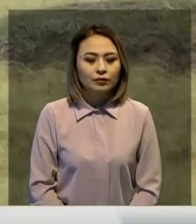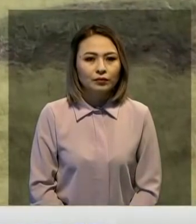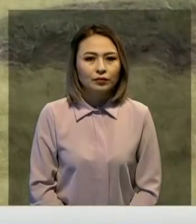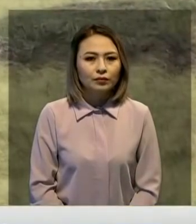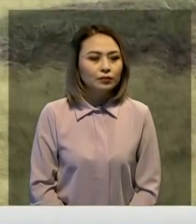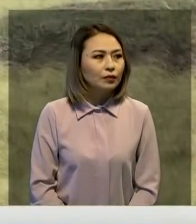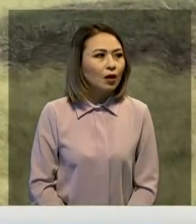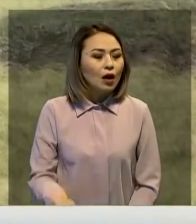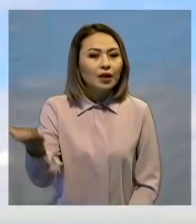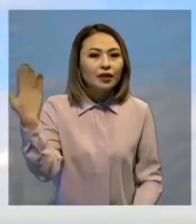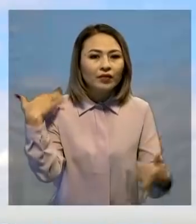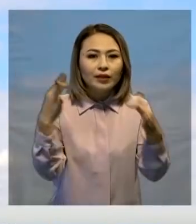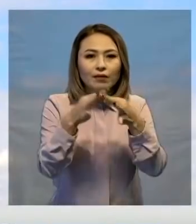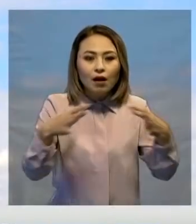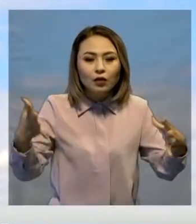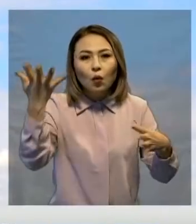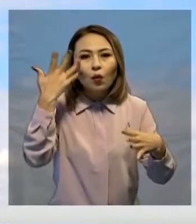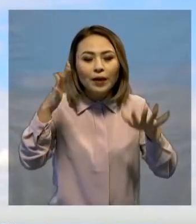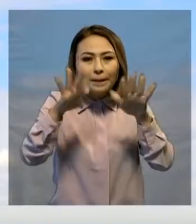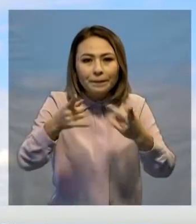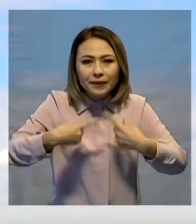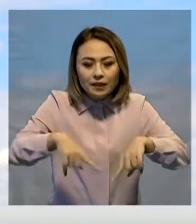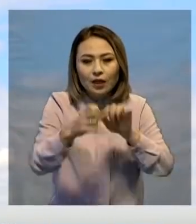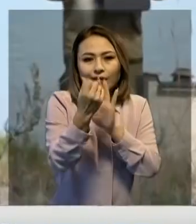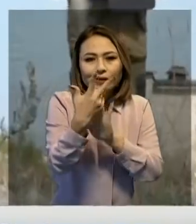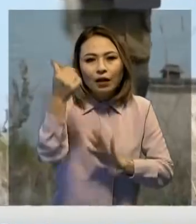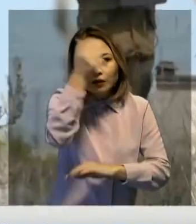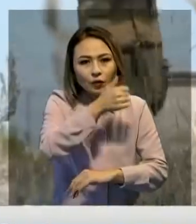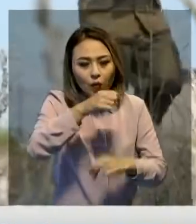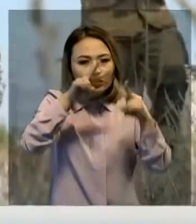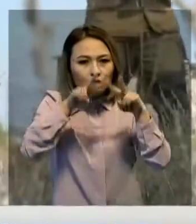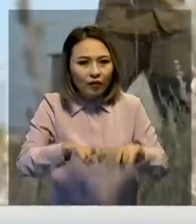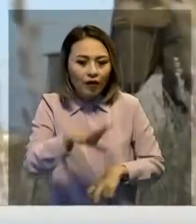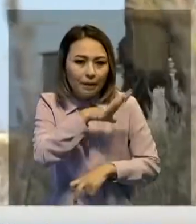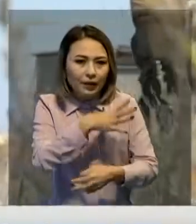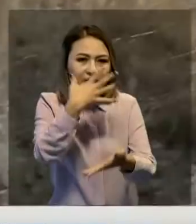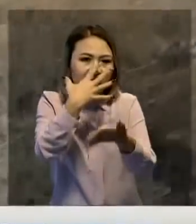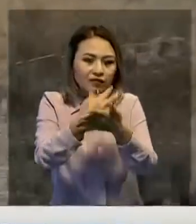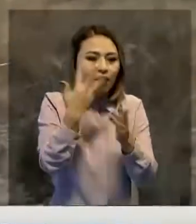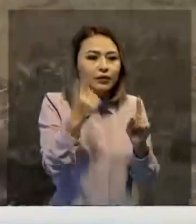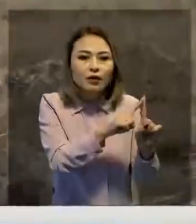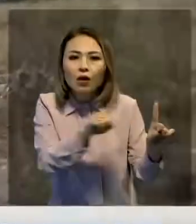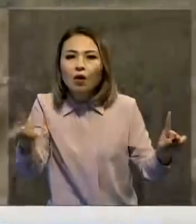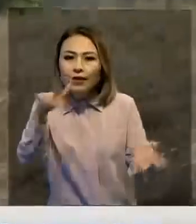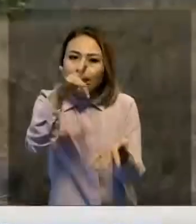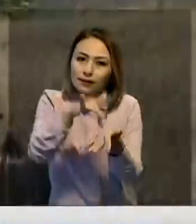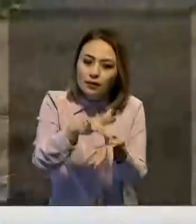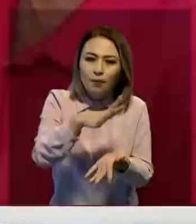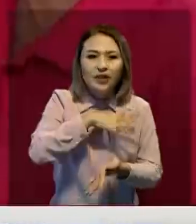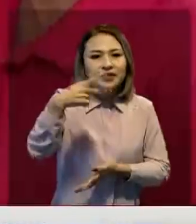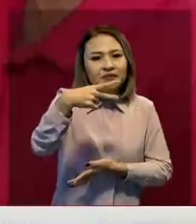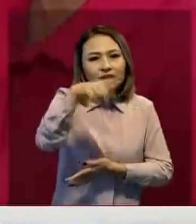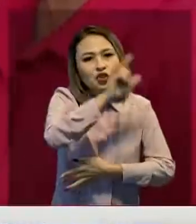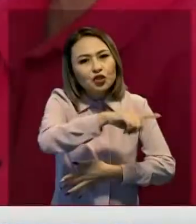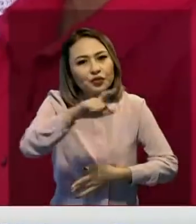бұрын ядролық сына қалаңы болған аумақ 13 жыл бойы зерттелді. Осы уақтар алғында ұлттық орталықта екі мүмін